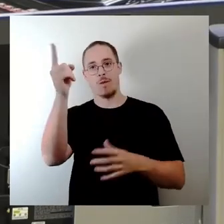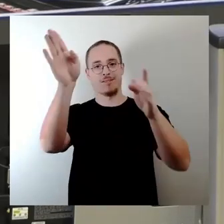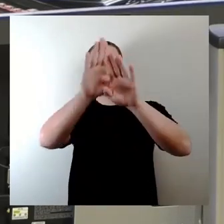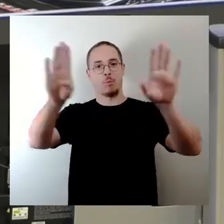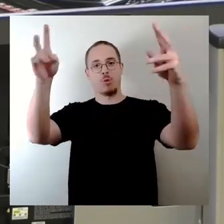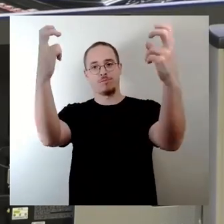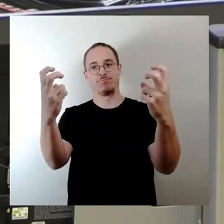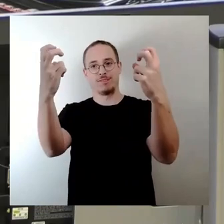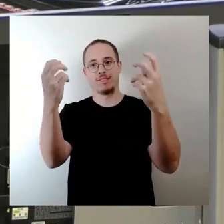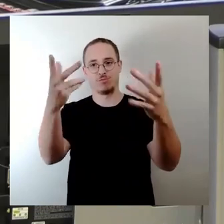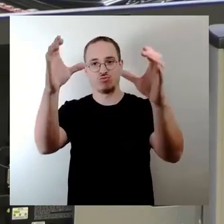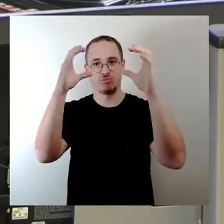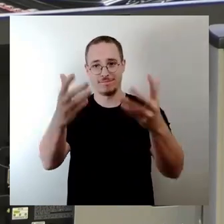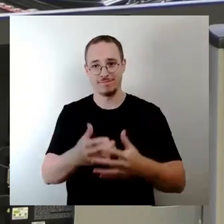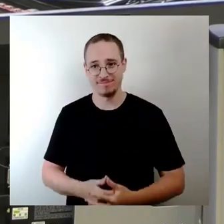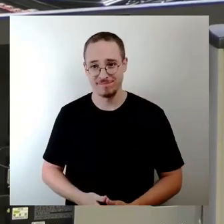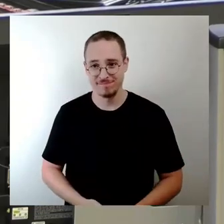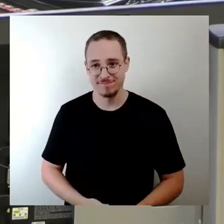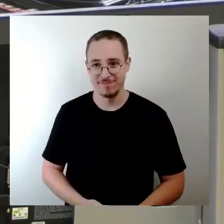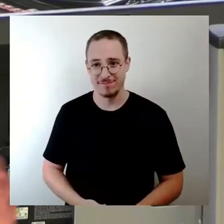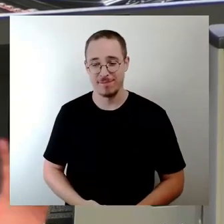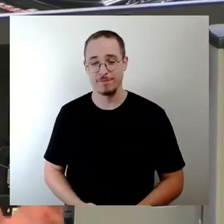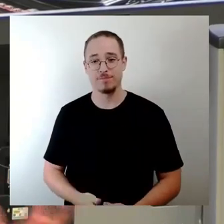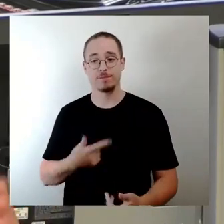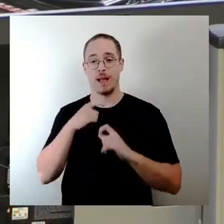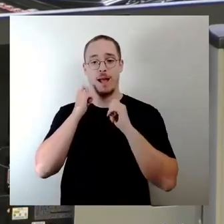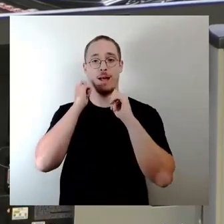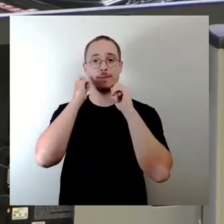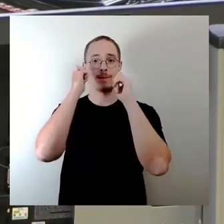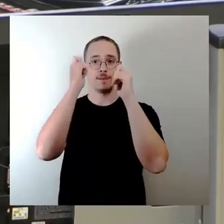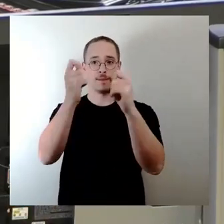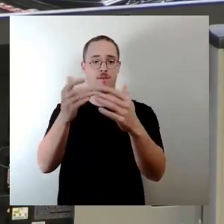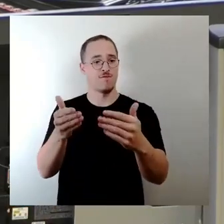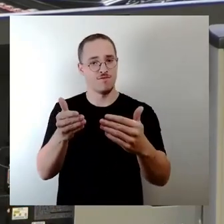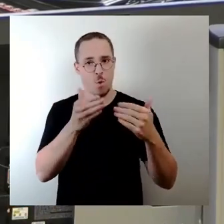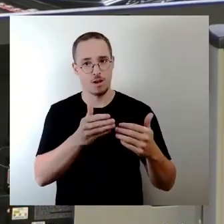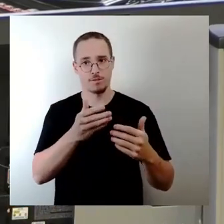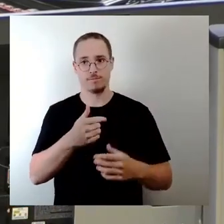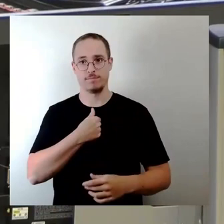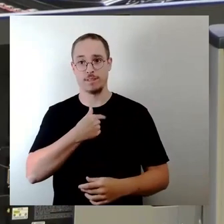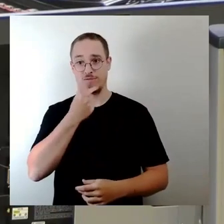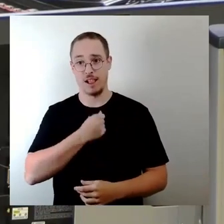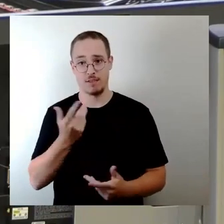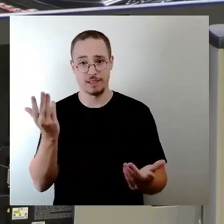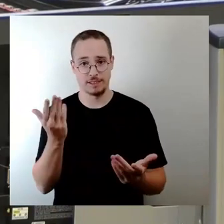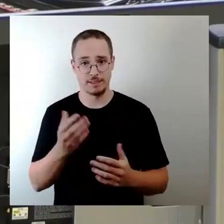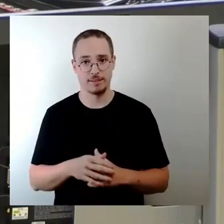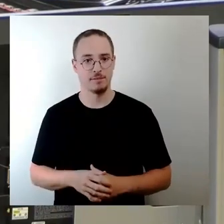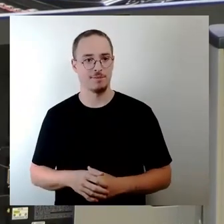Bevor ich den Antrag einbringe, möchte ich vielleicht ganz gern so einen kleinen Kick-off in das Thema für uns alle